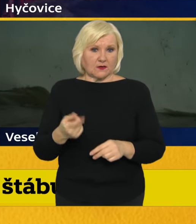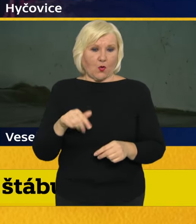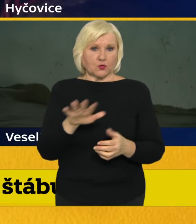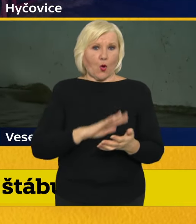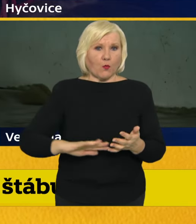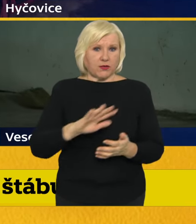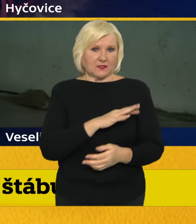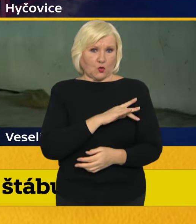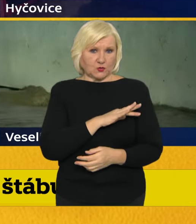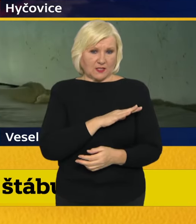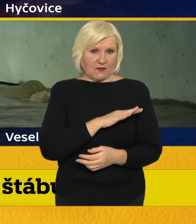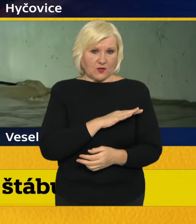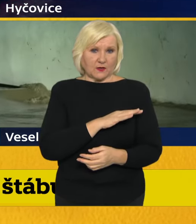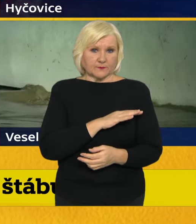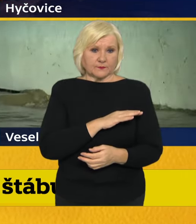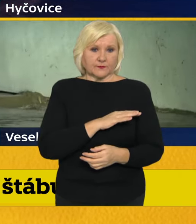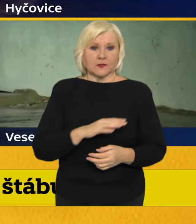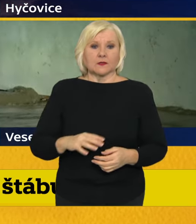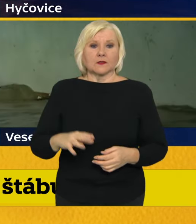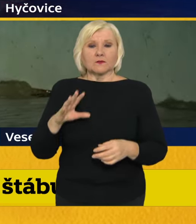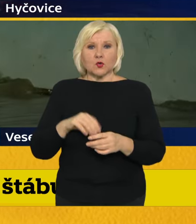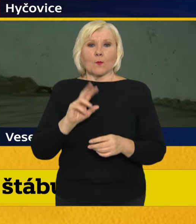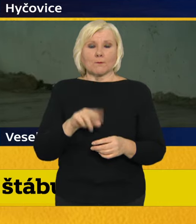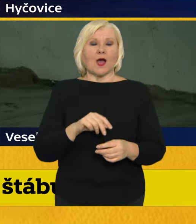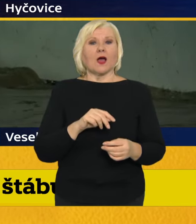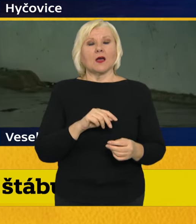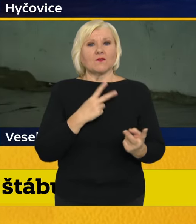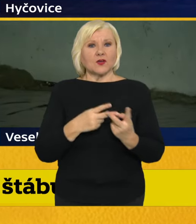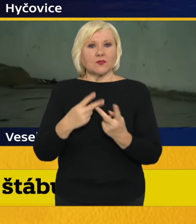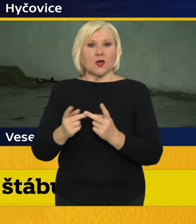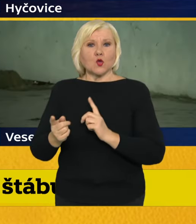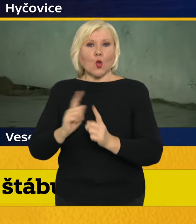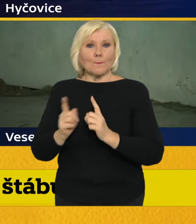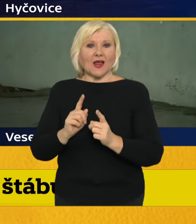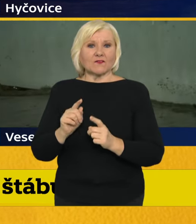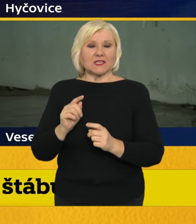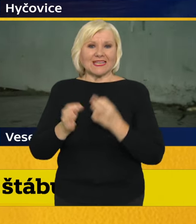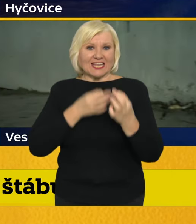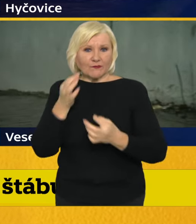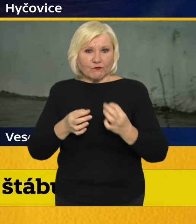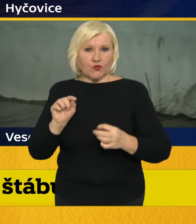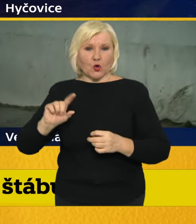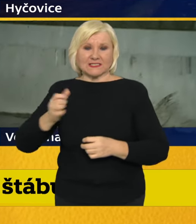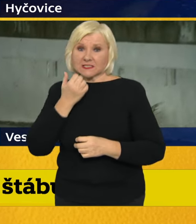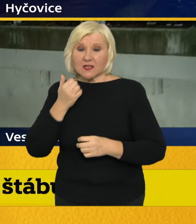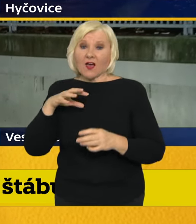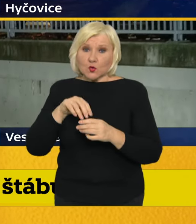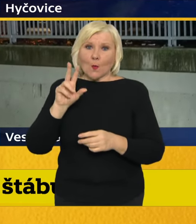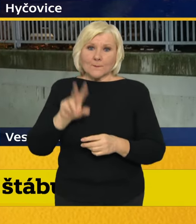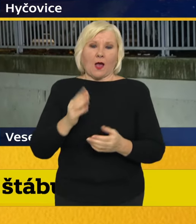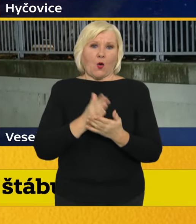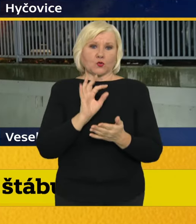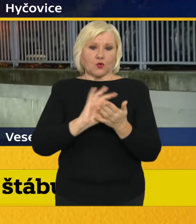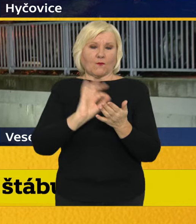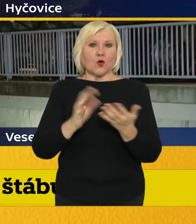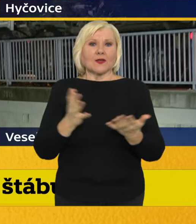Ostravska web dopravníinfo.cz, kde je možné najít informace právě o uzavírkách na dálnicích, na